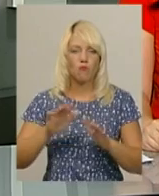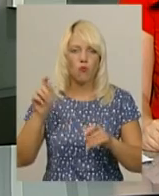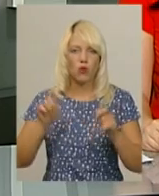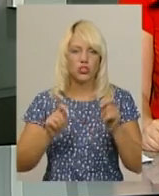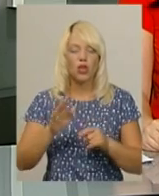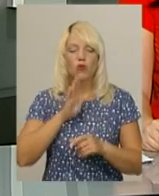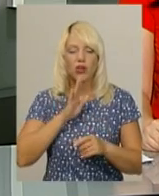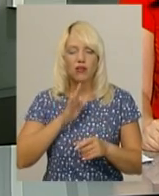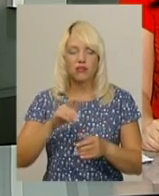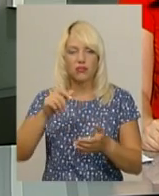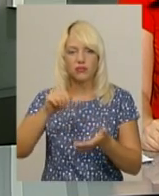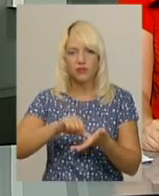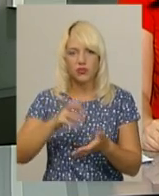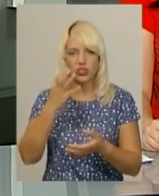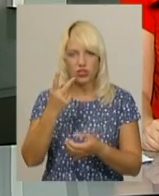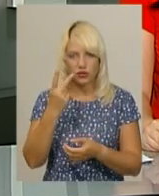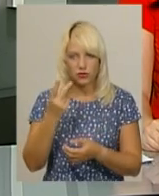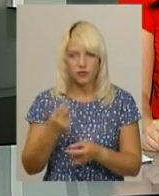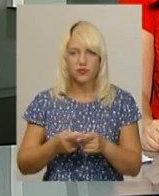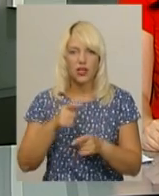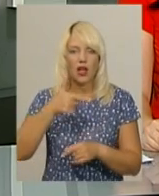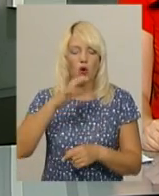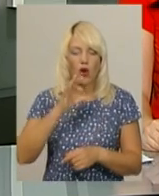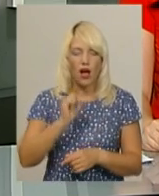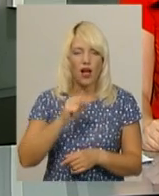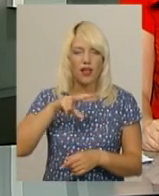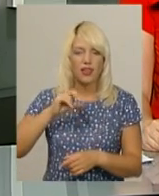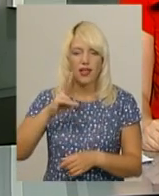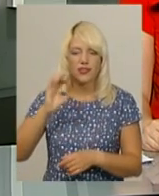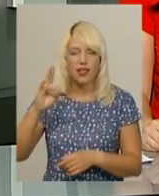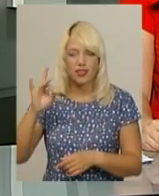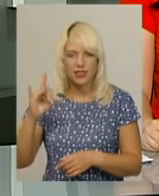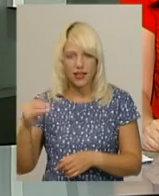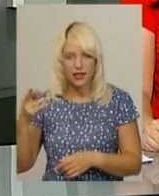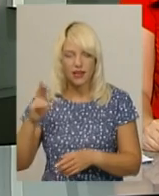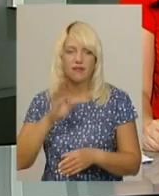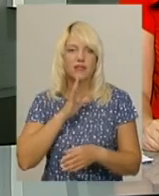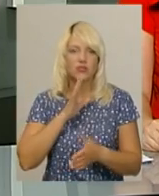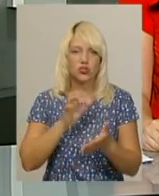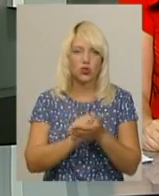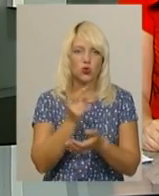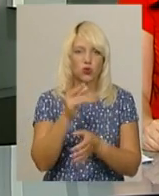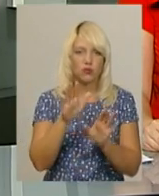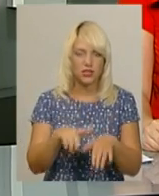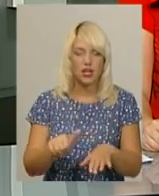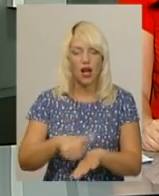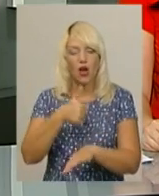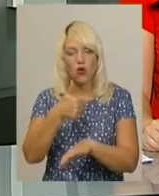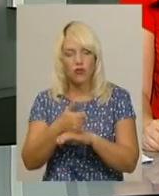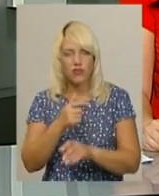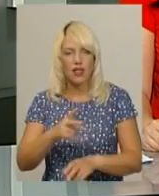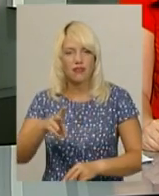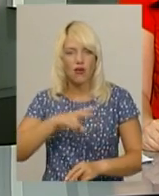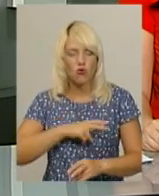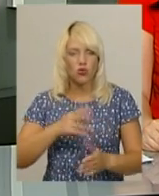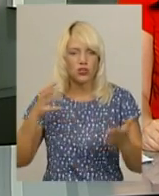одна вокалістка Вероніка Чорна з міста Олександрія. Ця дівчина посіла друге місце, а головна нагорода дісталась Анастасією Тарнавській. Наша